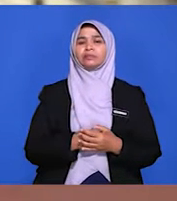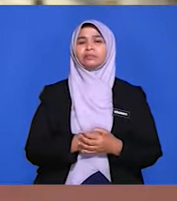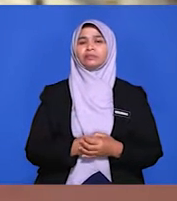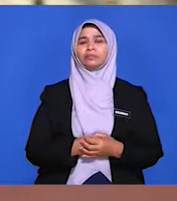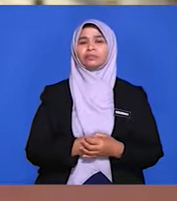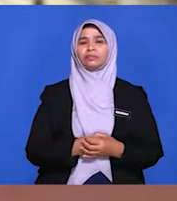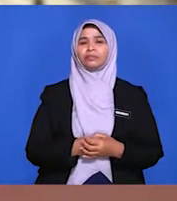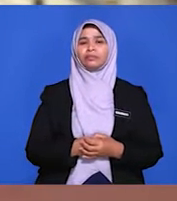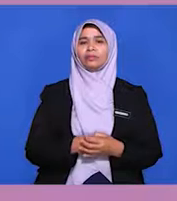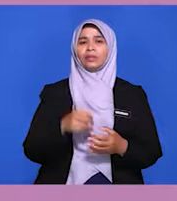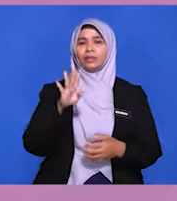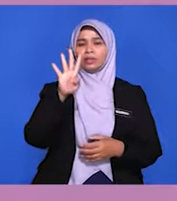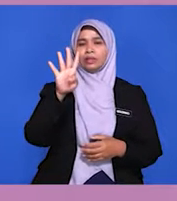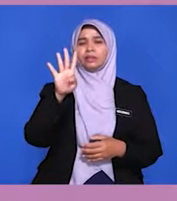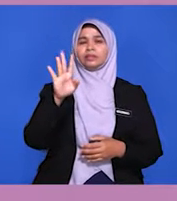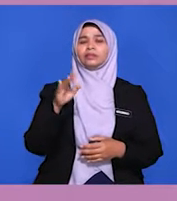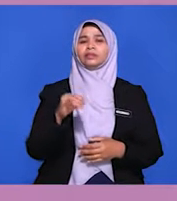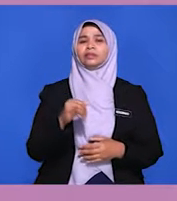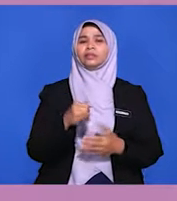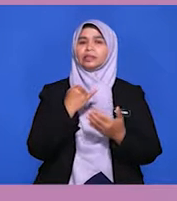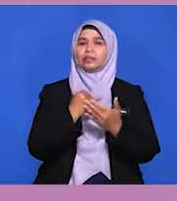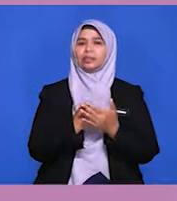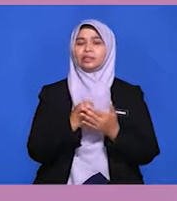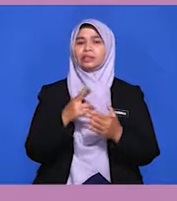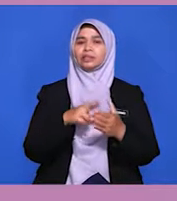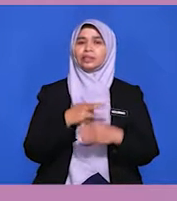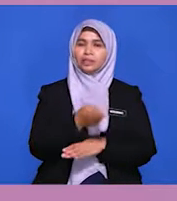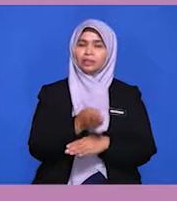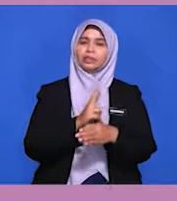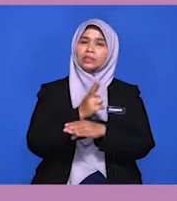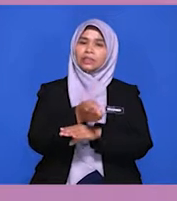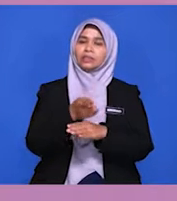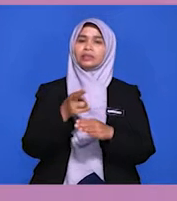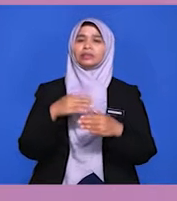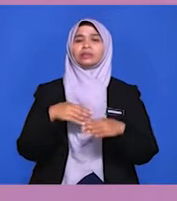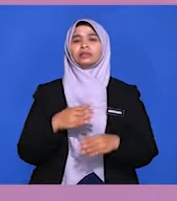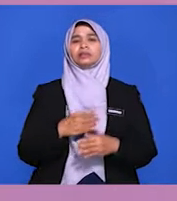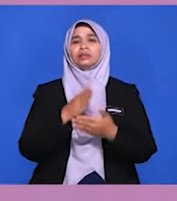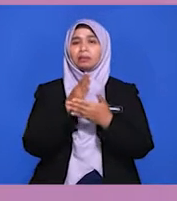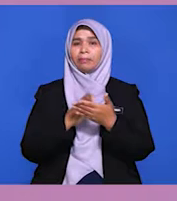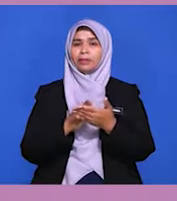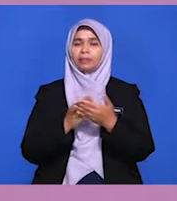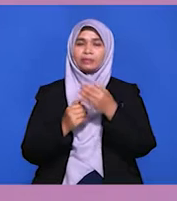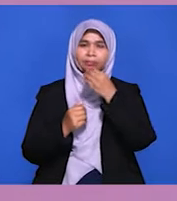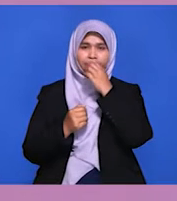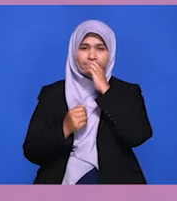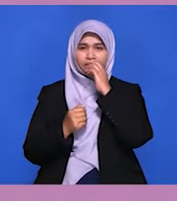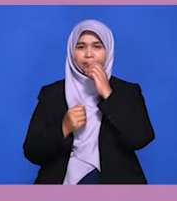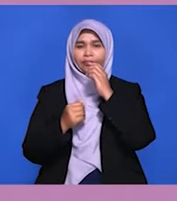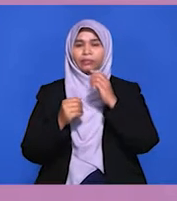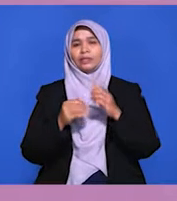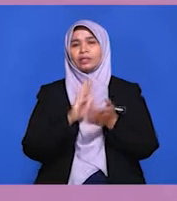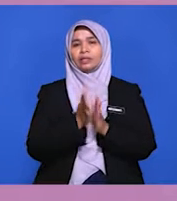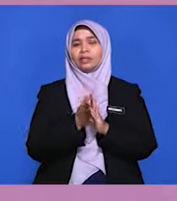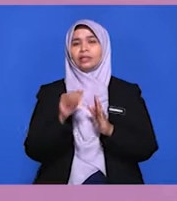juga persidangan-persidangan. Keempat, cabaran jenayah rentas sepadan. Jenayah rentas sepadan yang